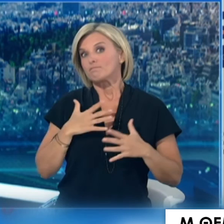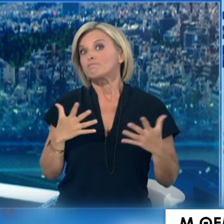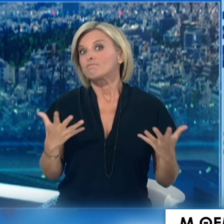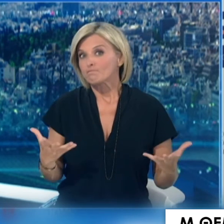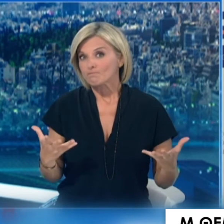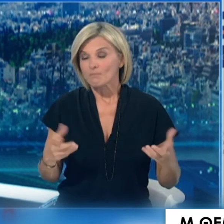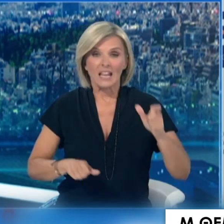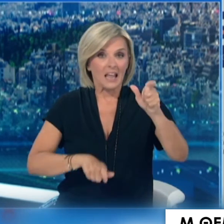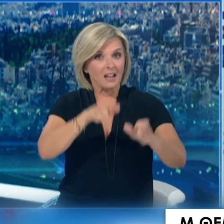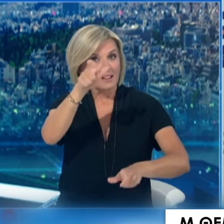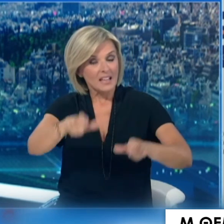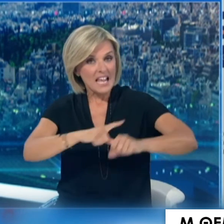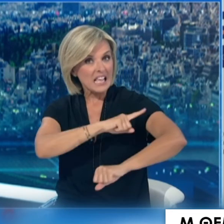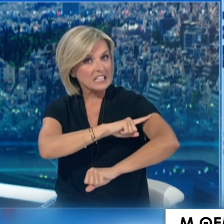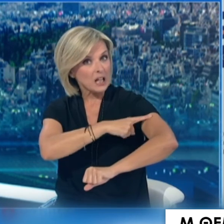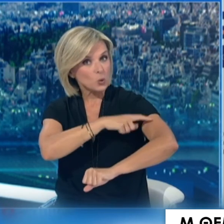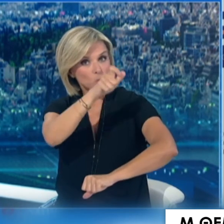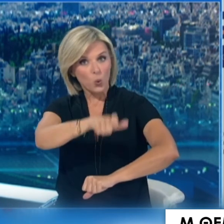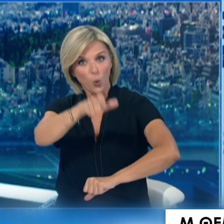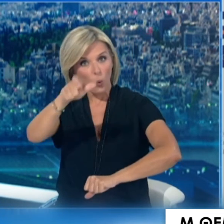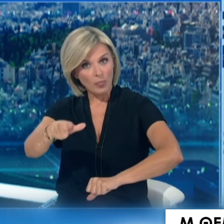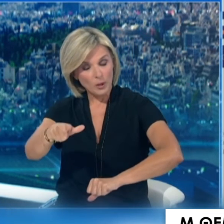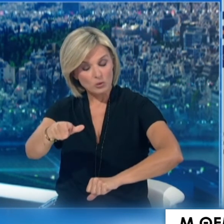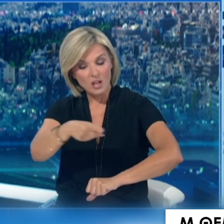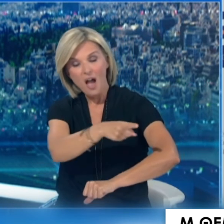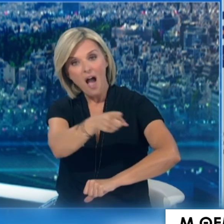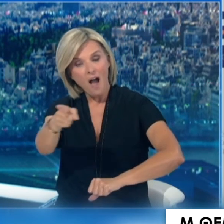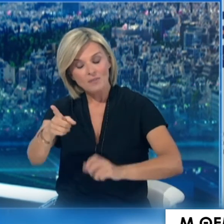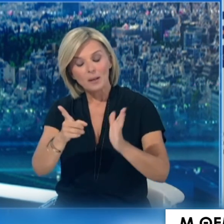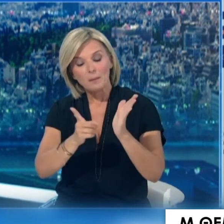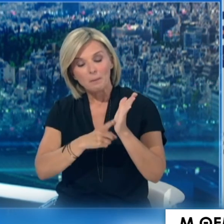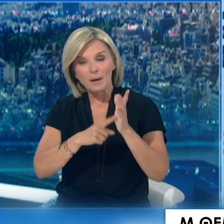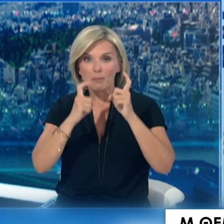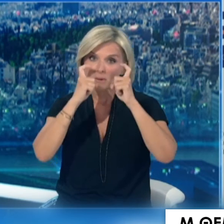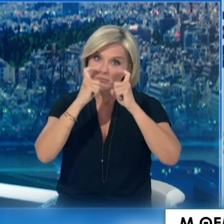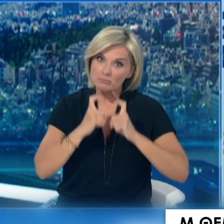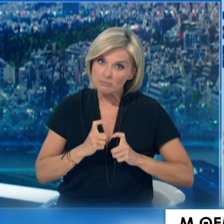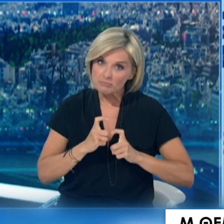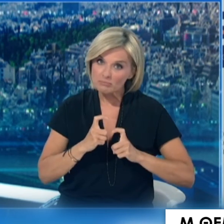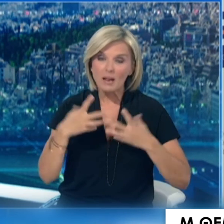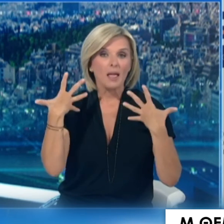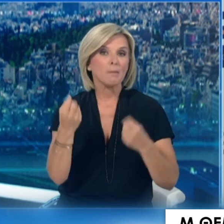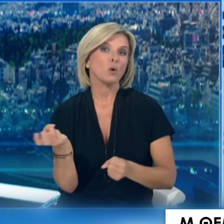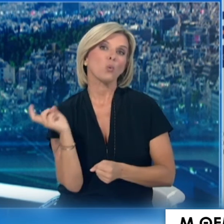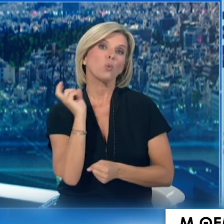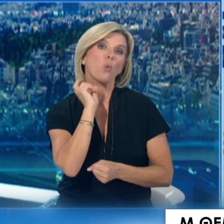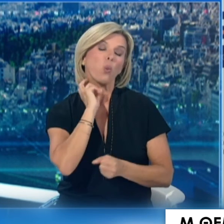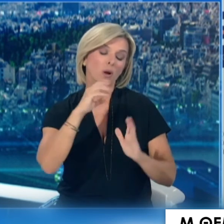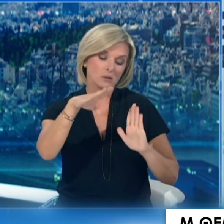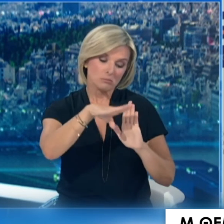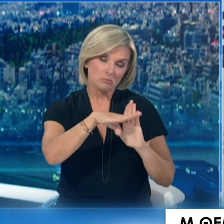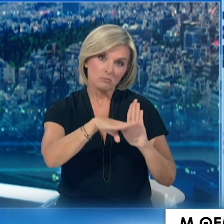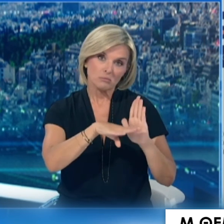είναι υγειονομικός είναι επιστήμονας είναι υποχρεωμένος με βάση την ιατρική ιδεοντολογία και με βάση την νομοθεσία